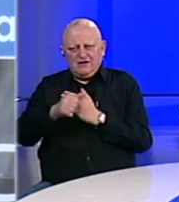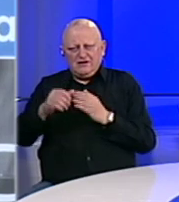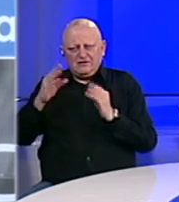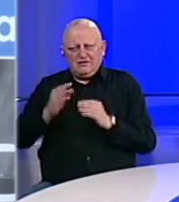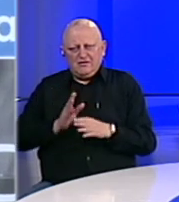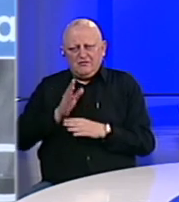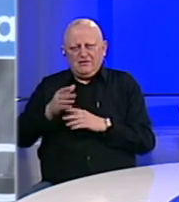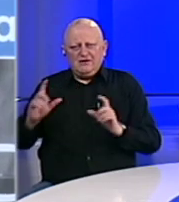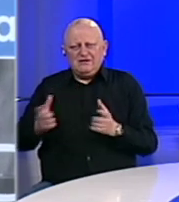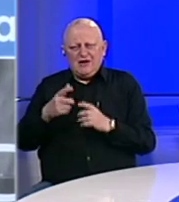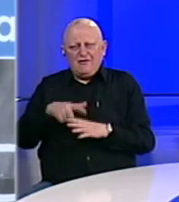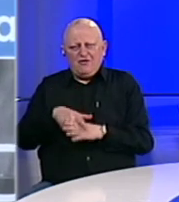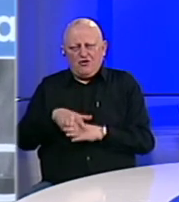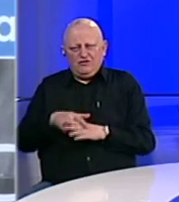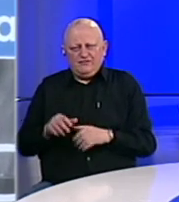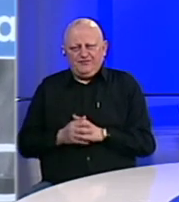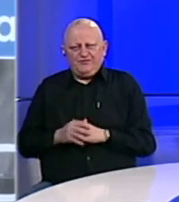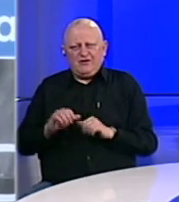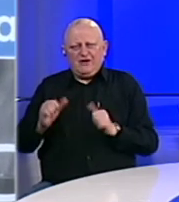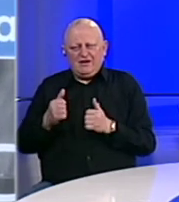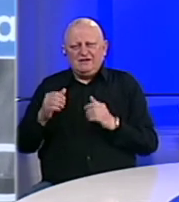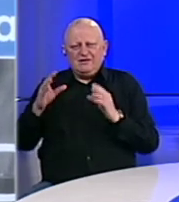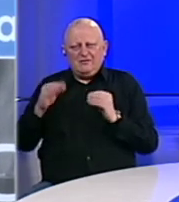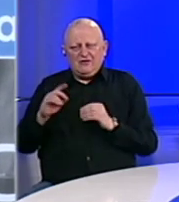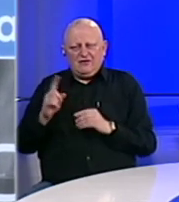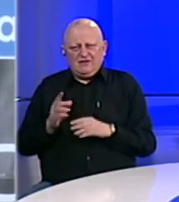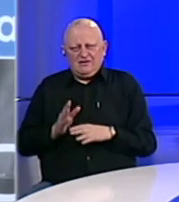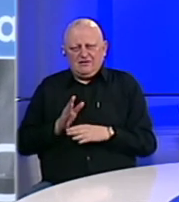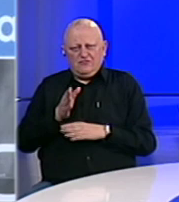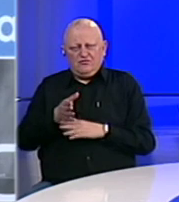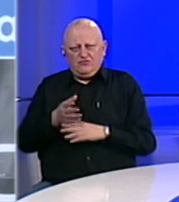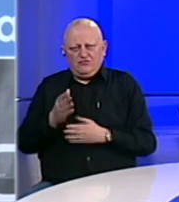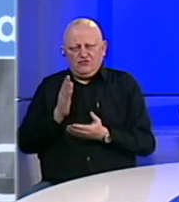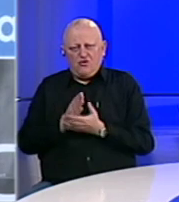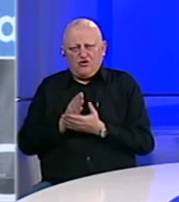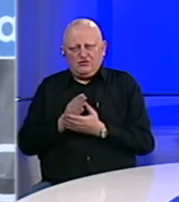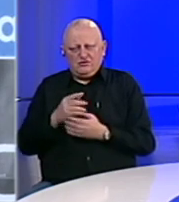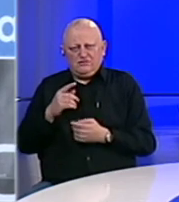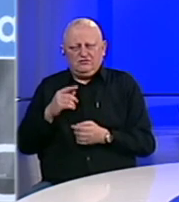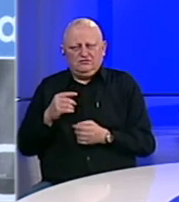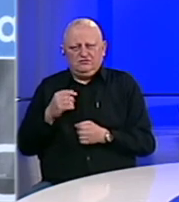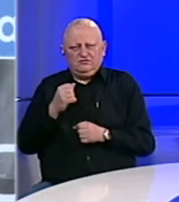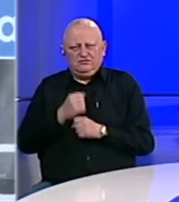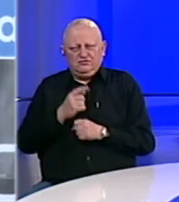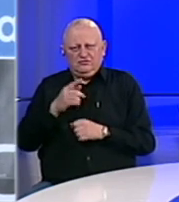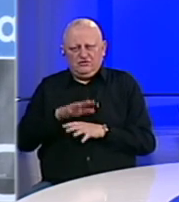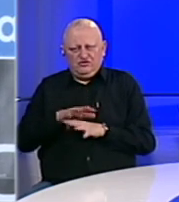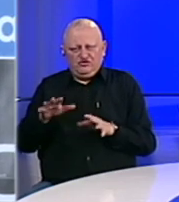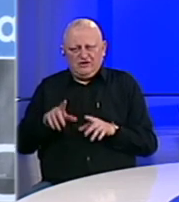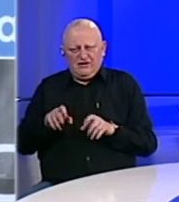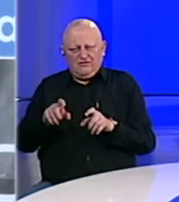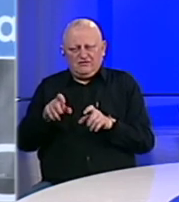marta pristuvali zabavi u konjicu? Da, 11. marta nismo pristuvali događaju kada je nastala, dakle, to širenje